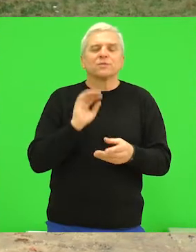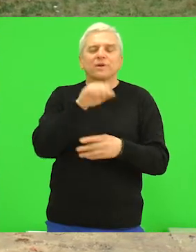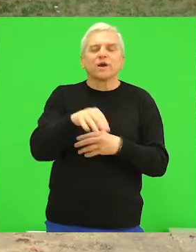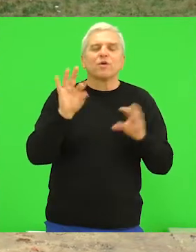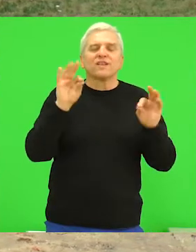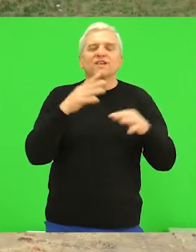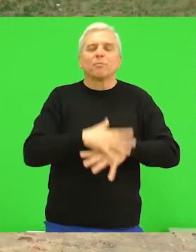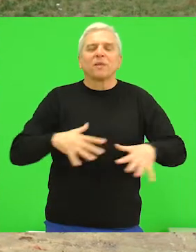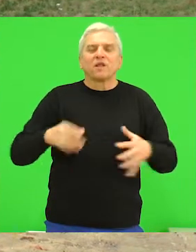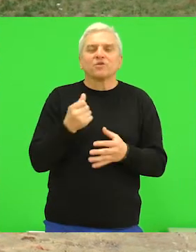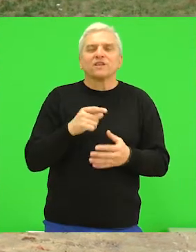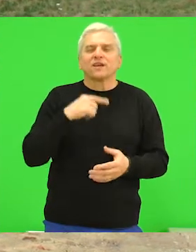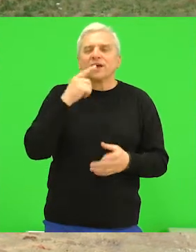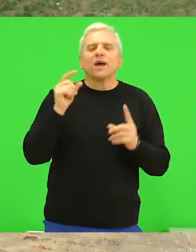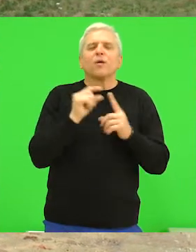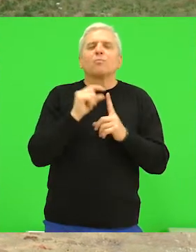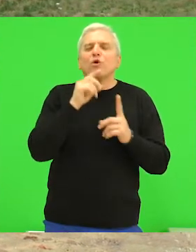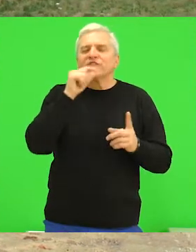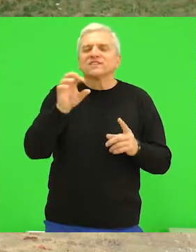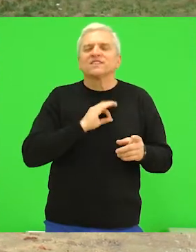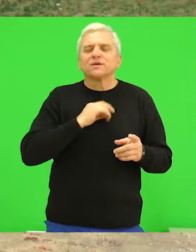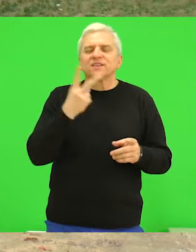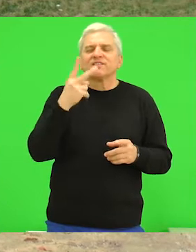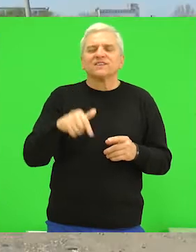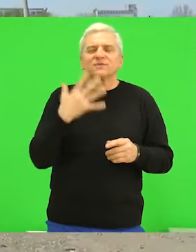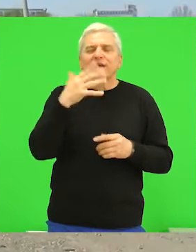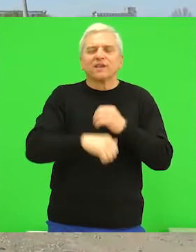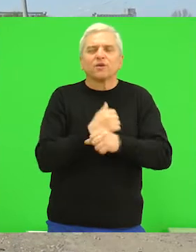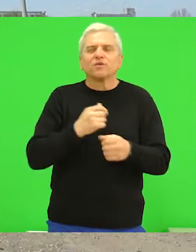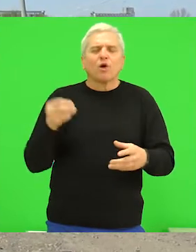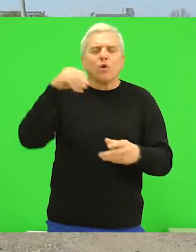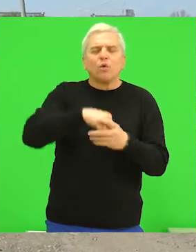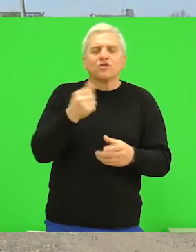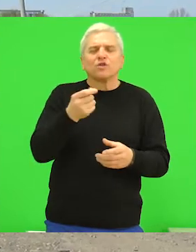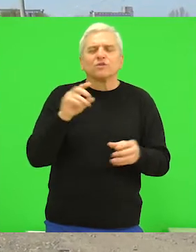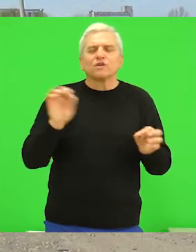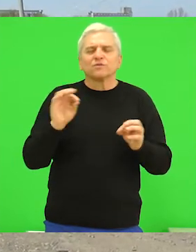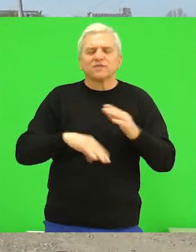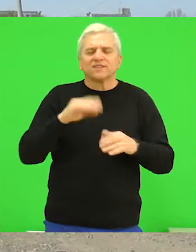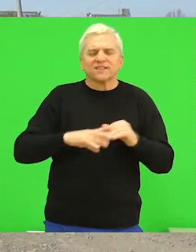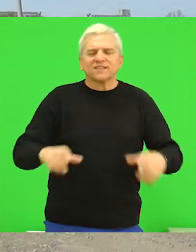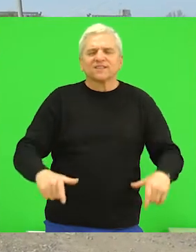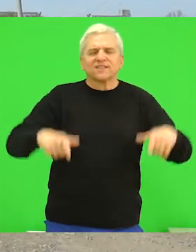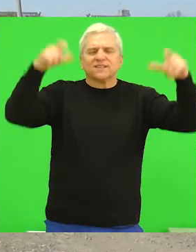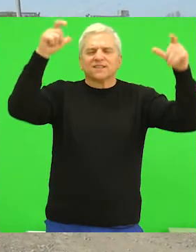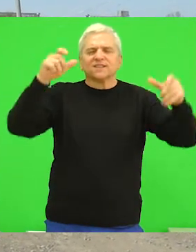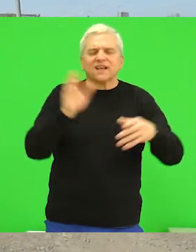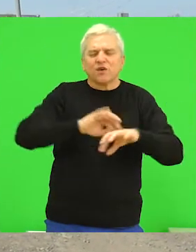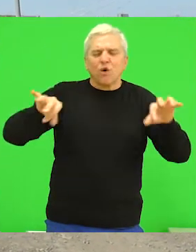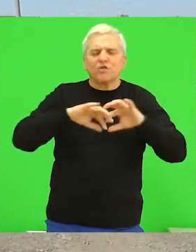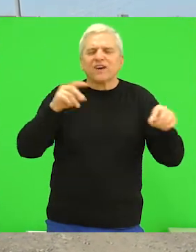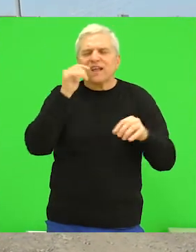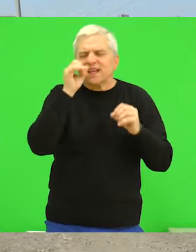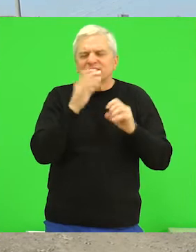od 10 miliona dinara. Potis je Bečej za dve i po godine uložilo je novac u izgradnju hale za separaciju